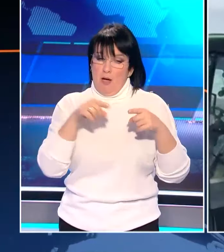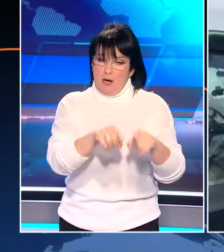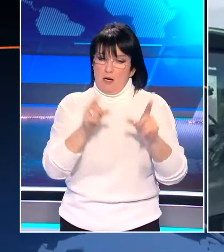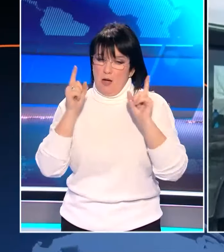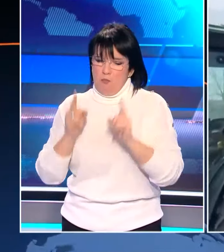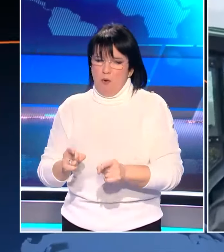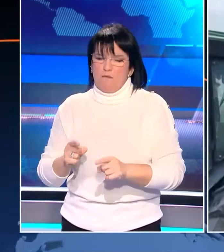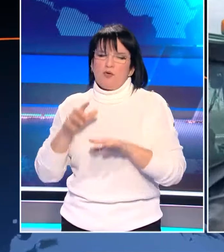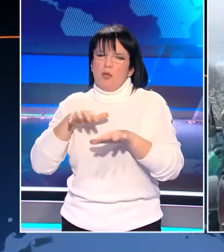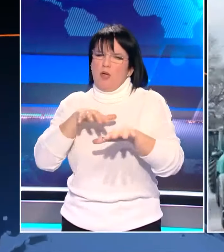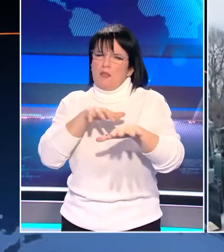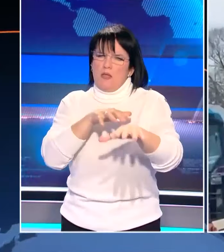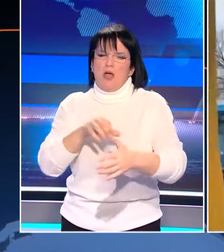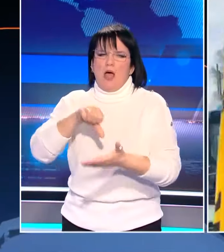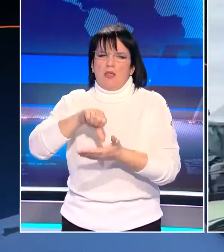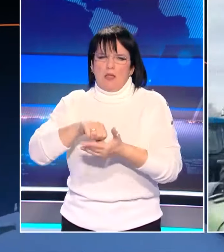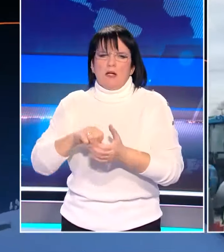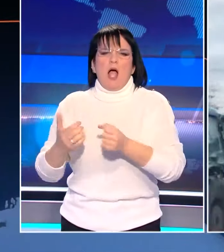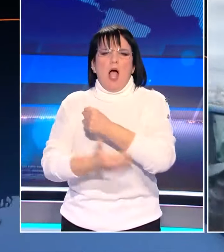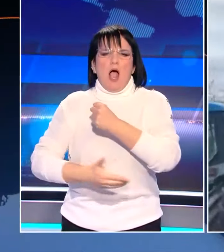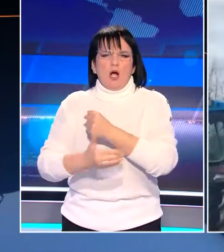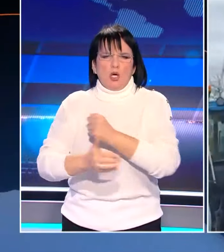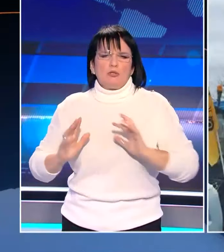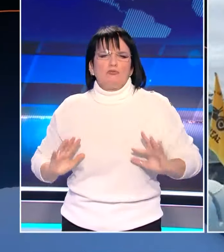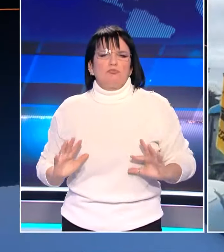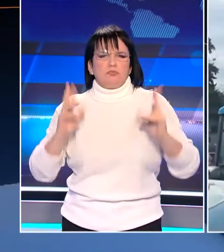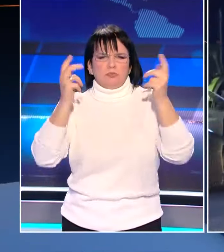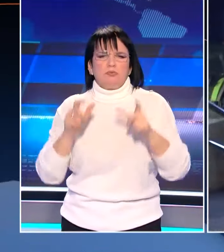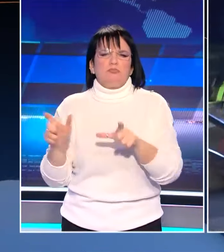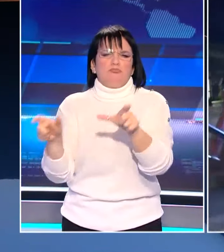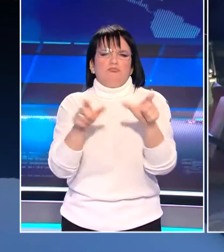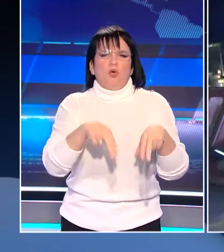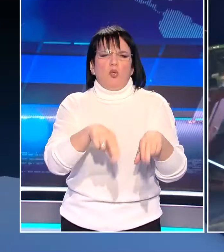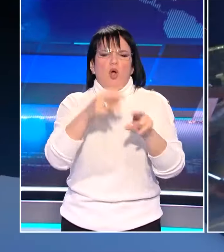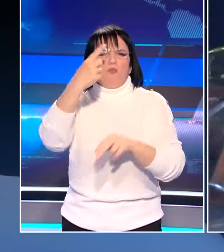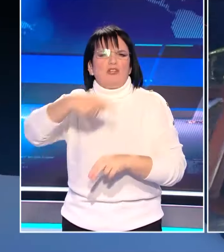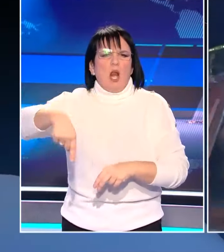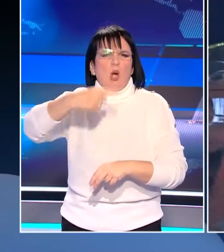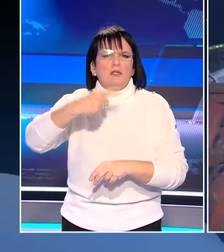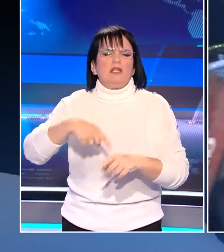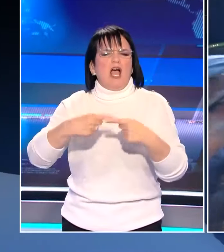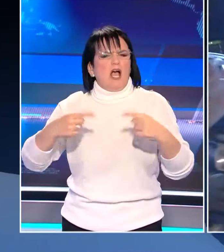απόβασή για κάθοδο στην Αθήνα, οι αγρότες κλιμακώνουν τις κινητοποιήσεις με αποκλεισμούς δρόμων και τελωνίων.